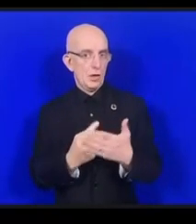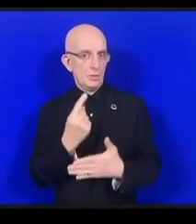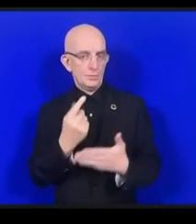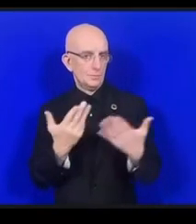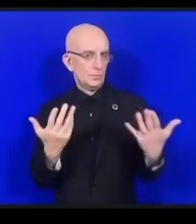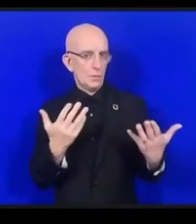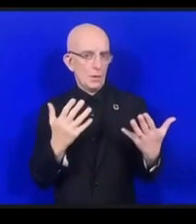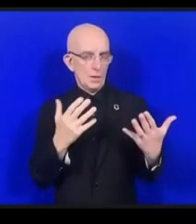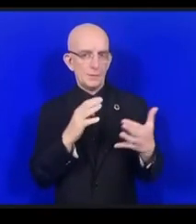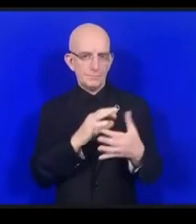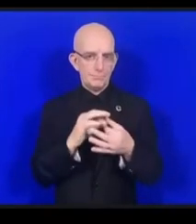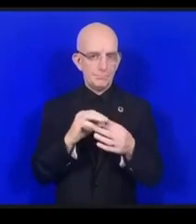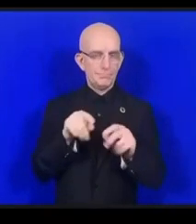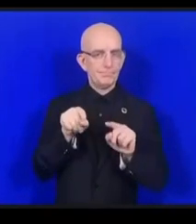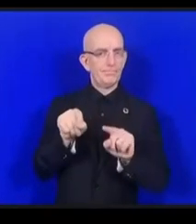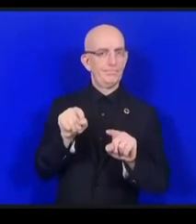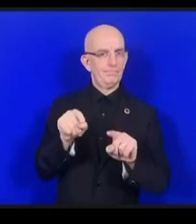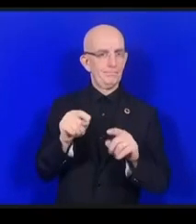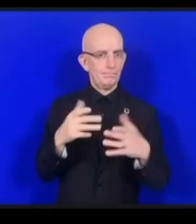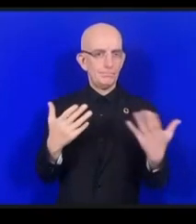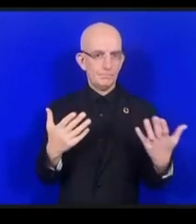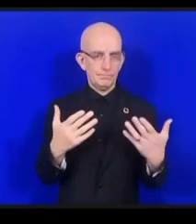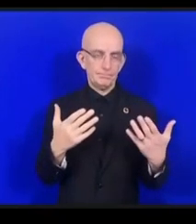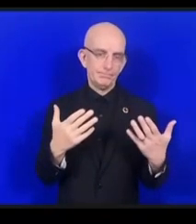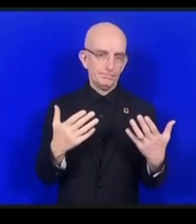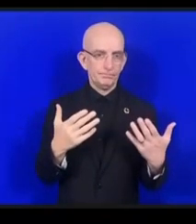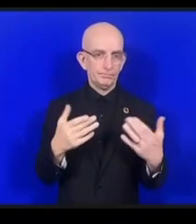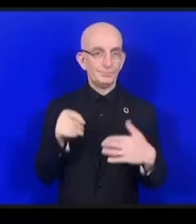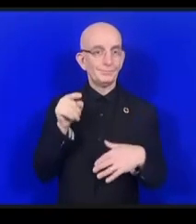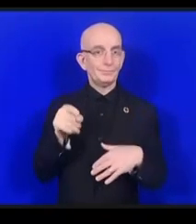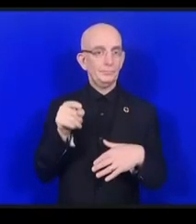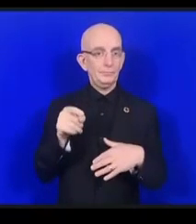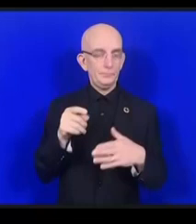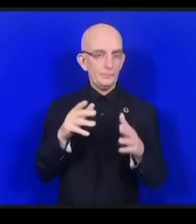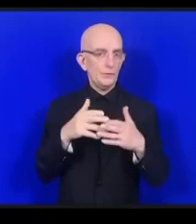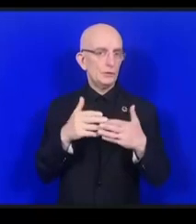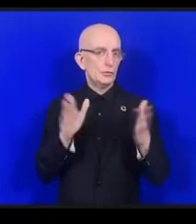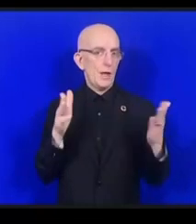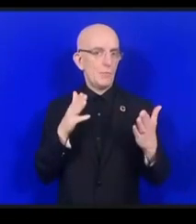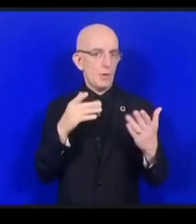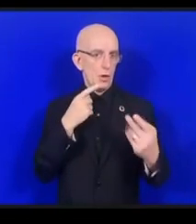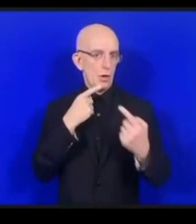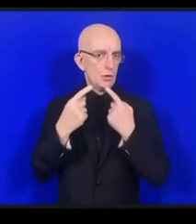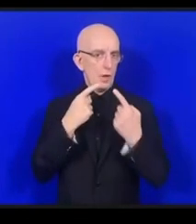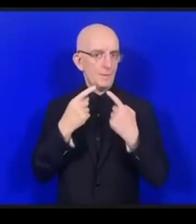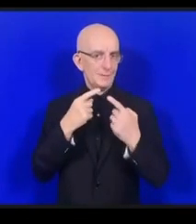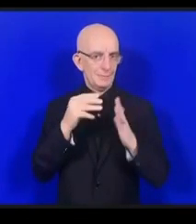l'observation générale 25 à savoir que le comité des nations unies pour les droits des enfants